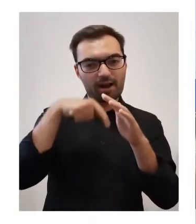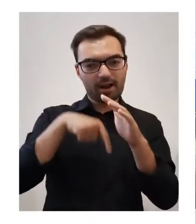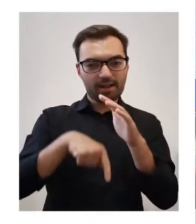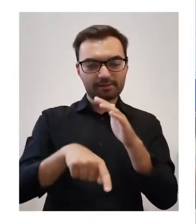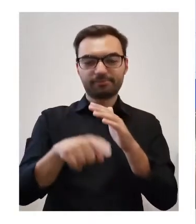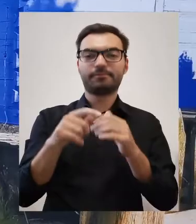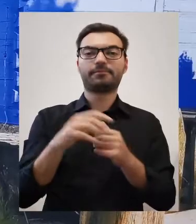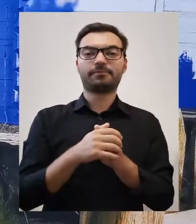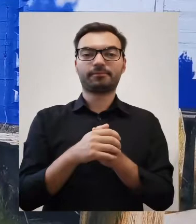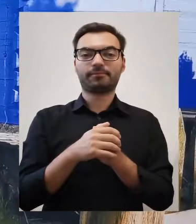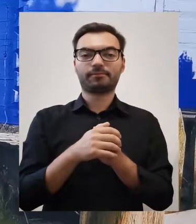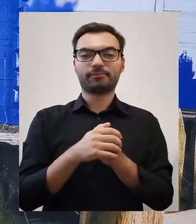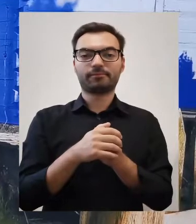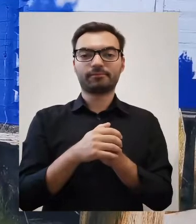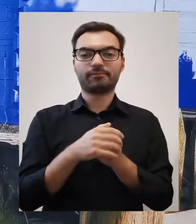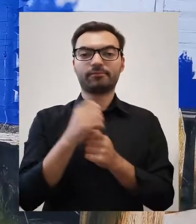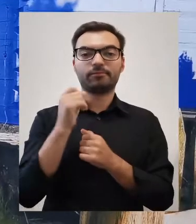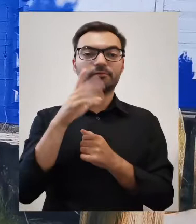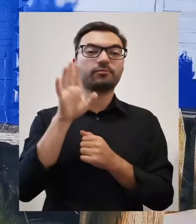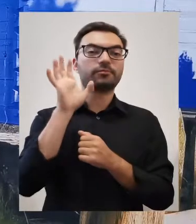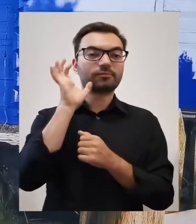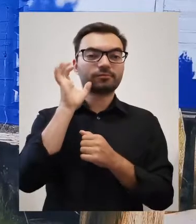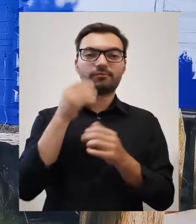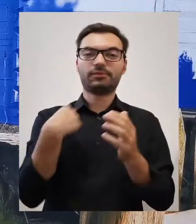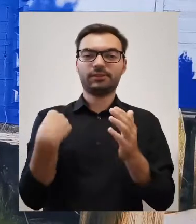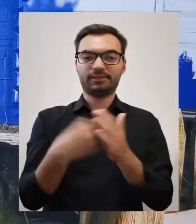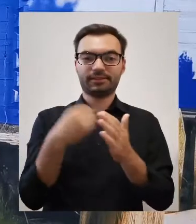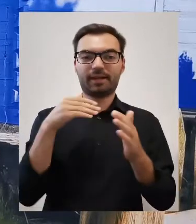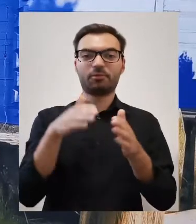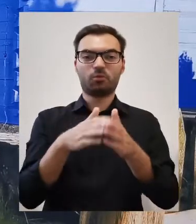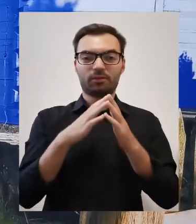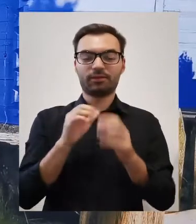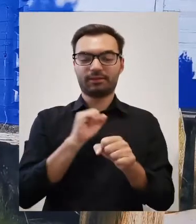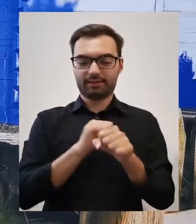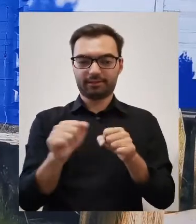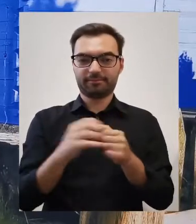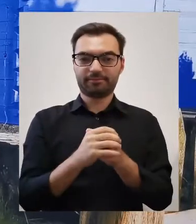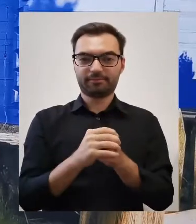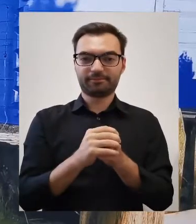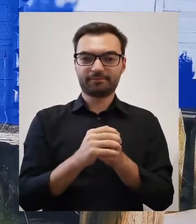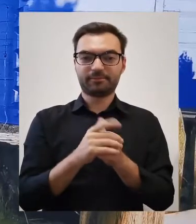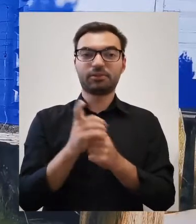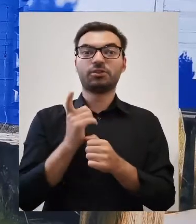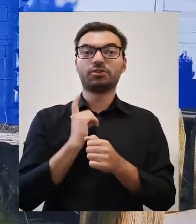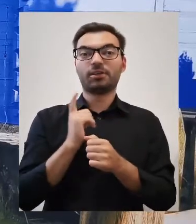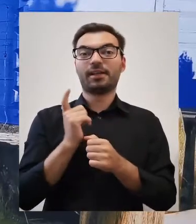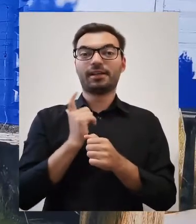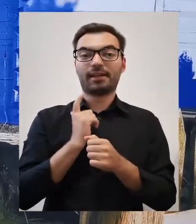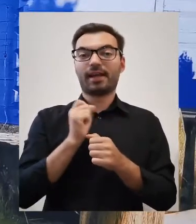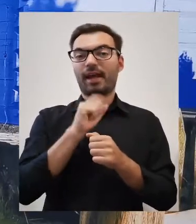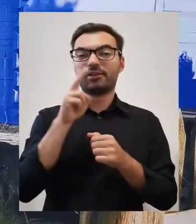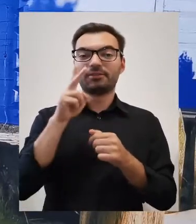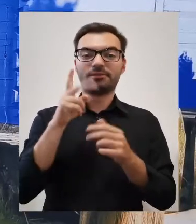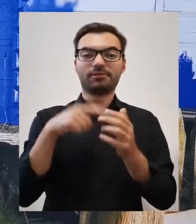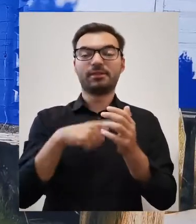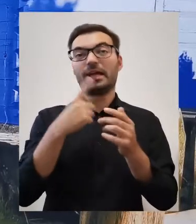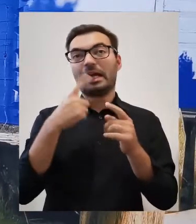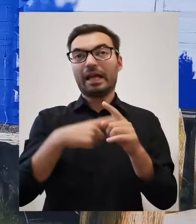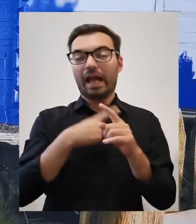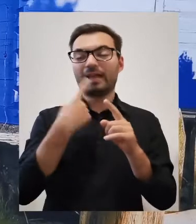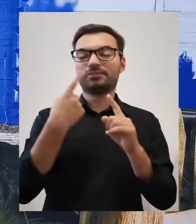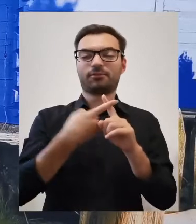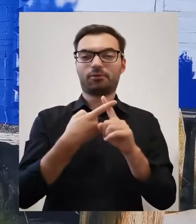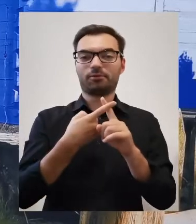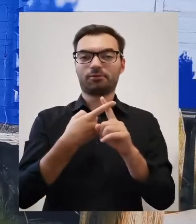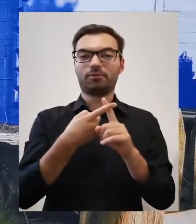tam w podziemiach Pałacu Wilanowskiego podobno skarby ukryte przez Jana III Sobieskiego czekają i